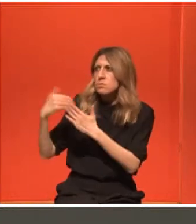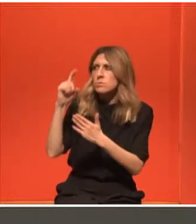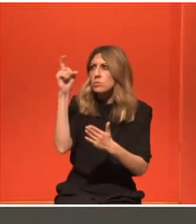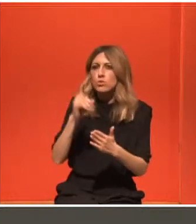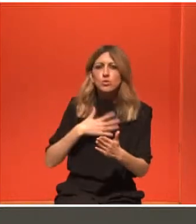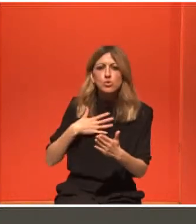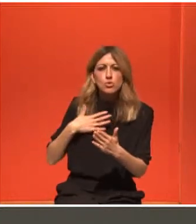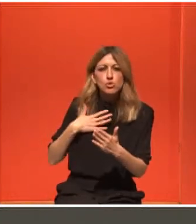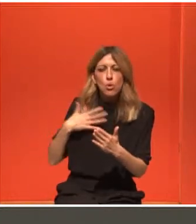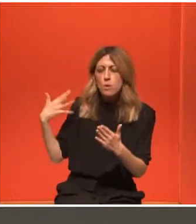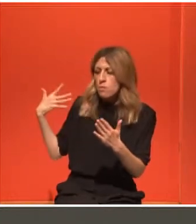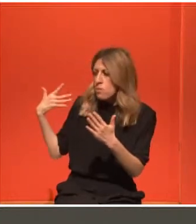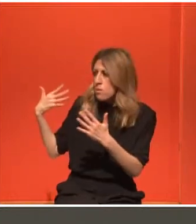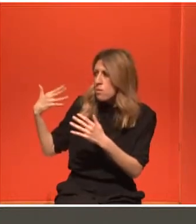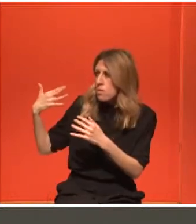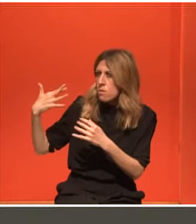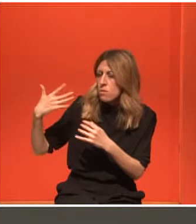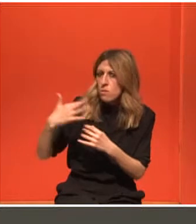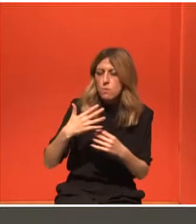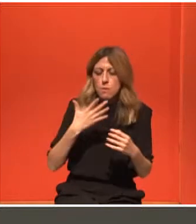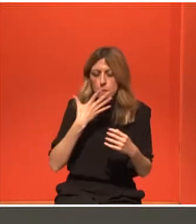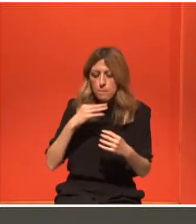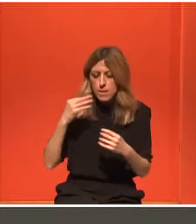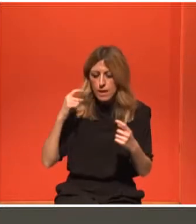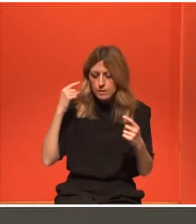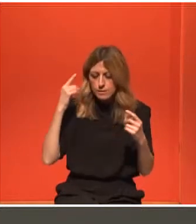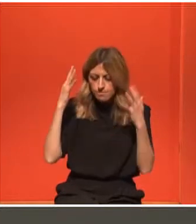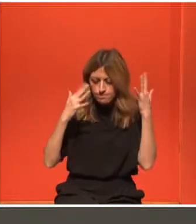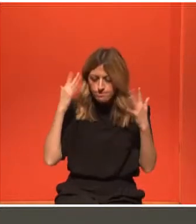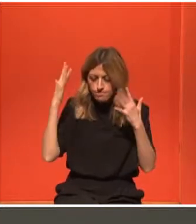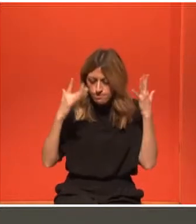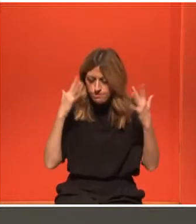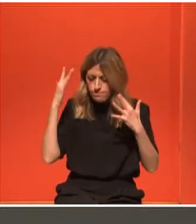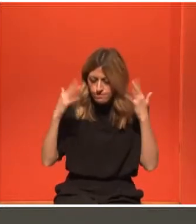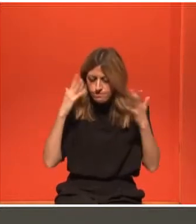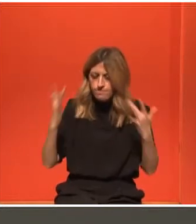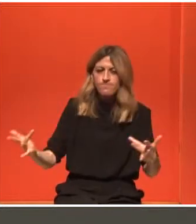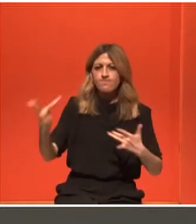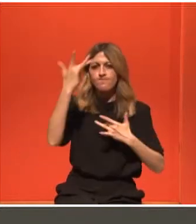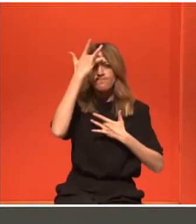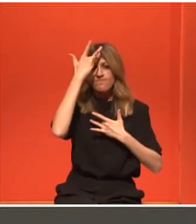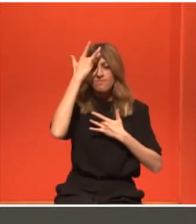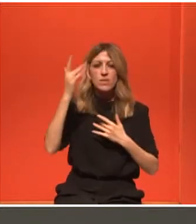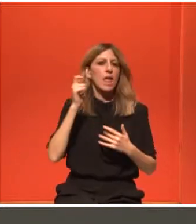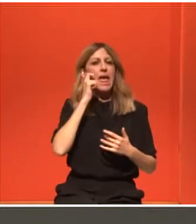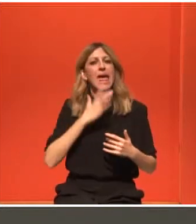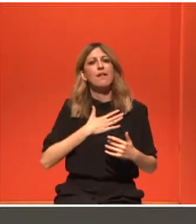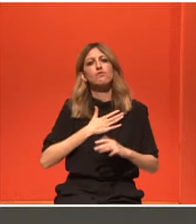τα επαναπροσδιορίζεις και μαζί τους επαναπροσδιορίζεις και τον εαυτό σου. Αυτό το λέω εγώ, ζωή.